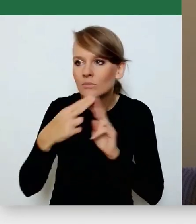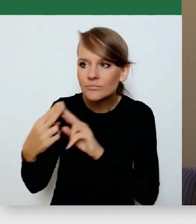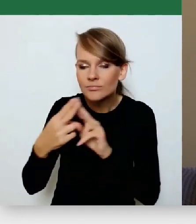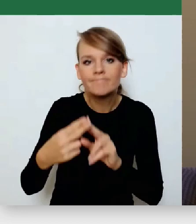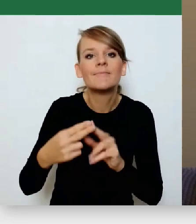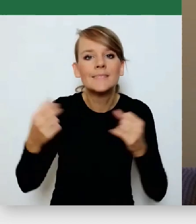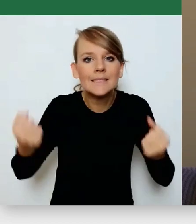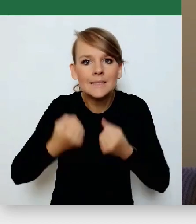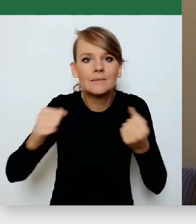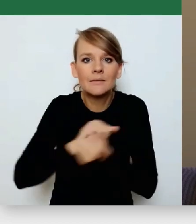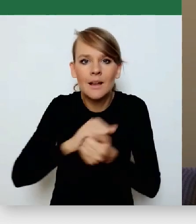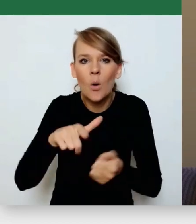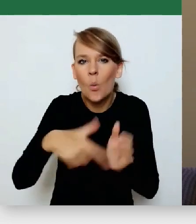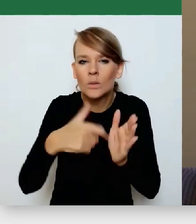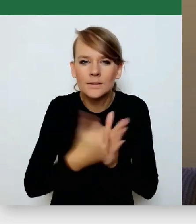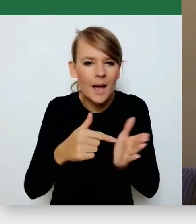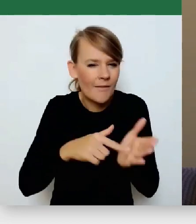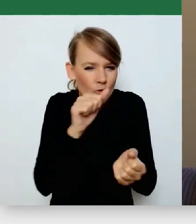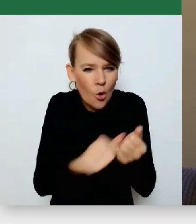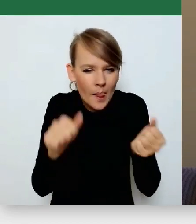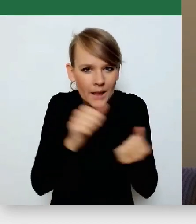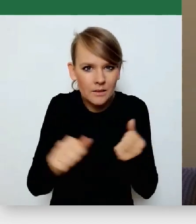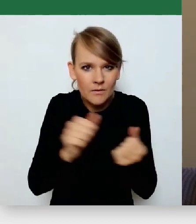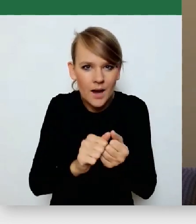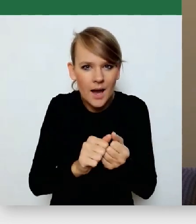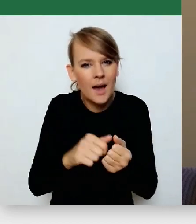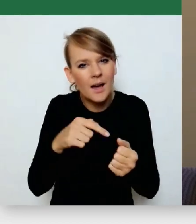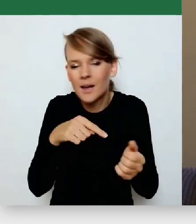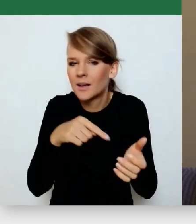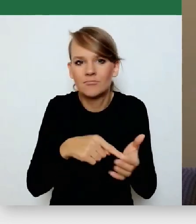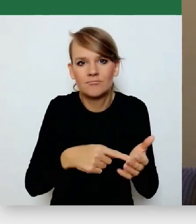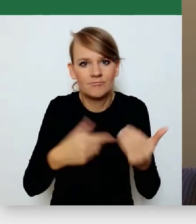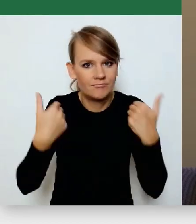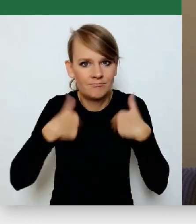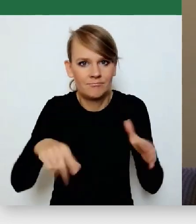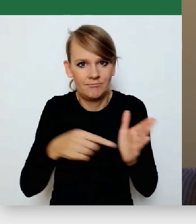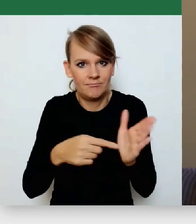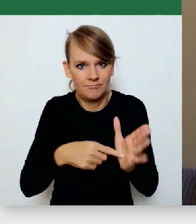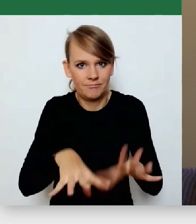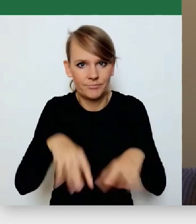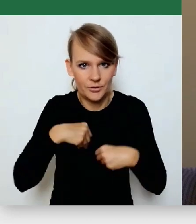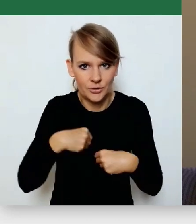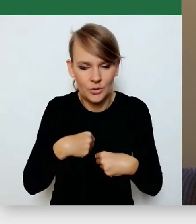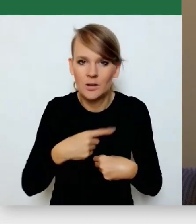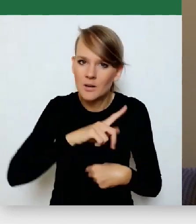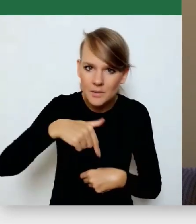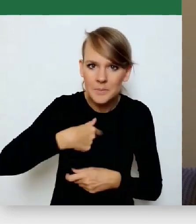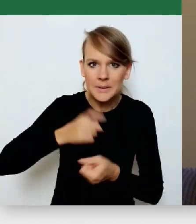jedna z najbardziej szkodliwych ustaw w Polsce, nie weszła w życie. I myślę, że to jest taki